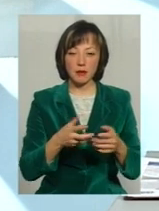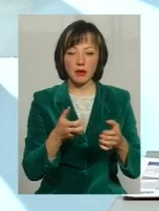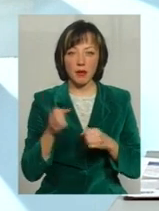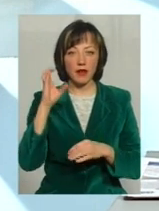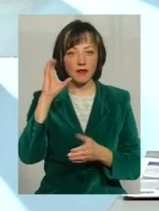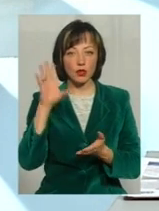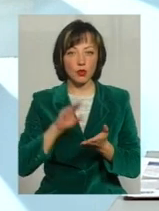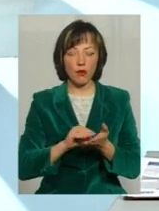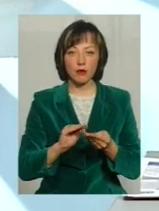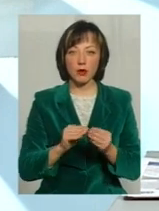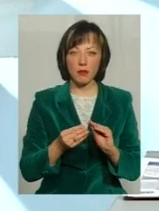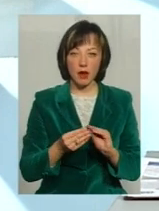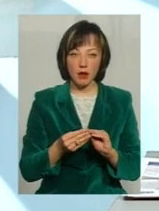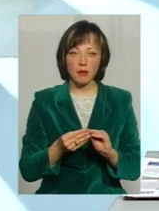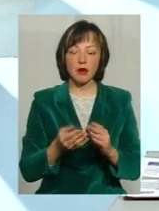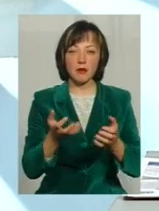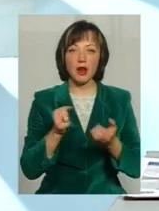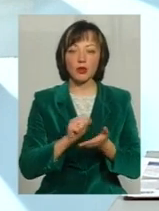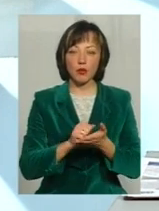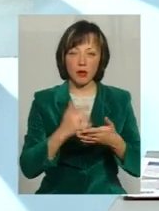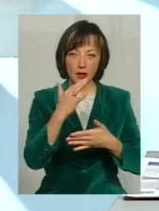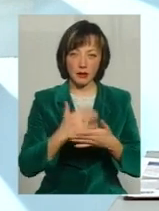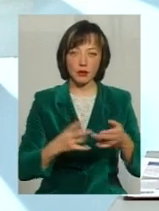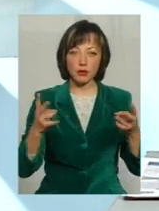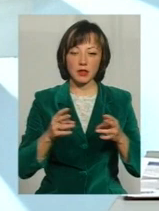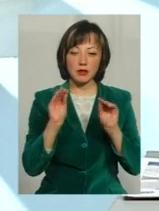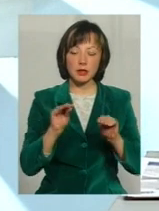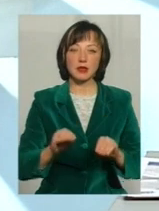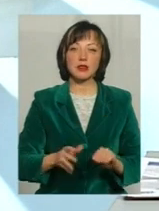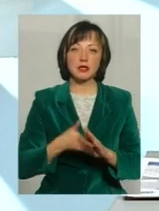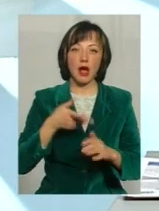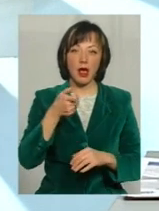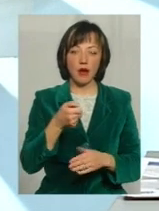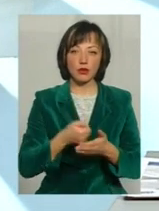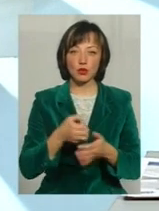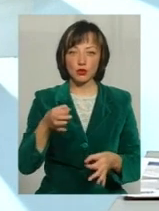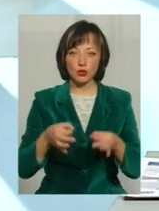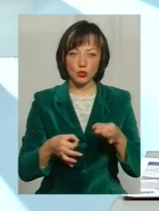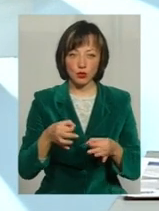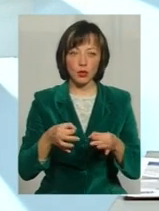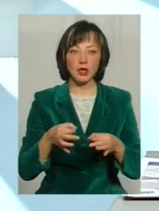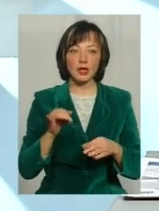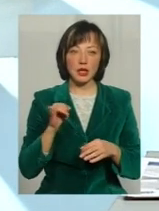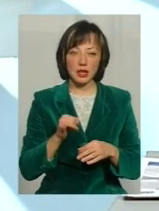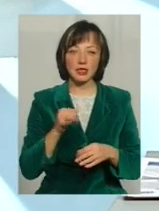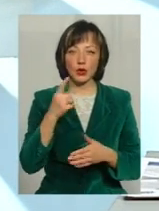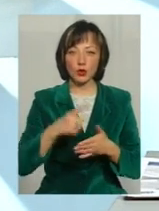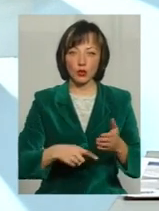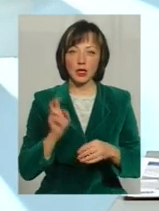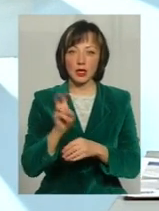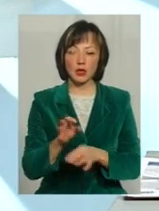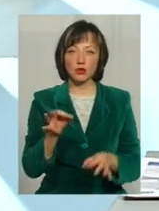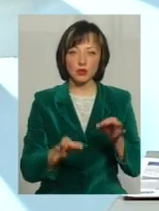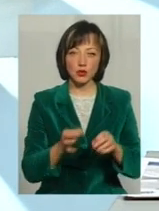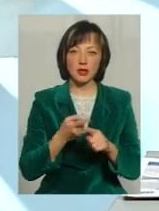вислуховує її проблему, набере документ, який необхідно, складає позну заяву Отримує від неї доручення і за її дорученням йде до суду,